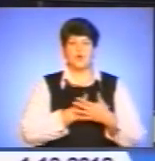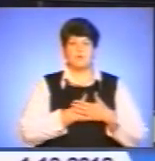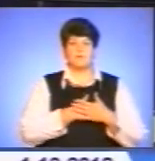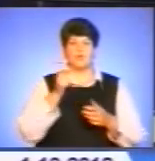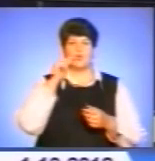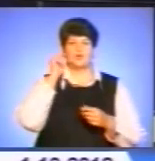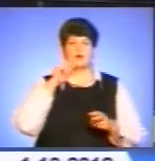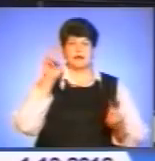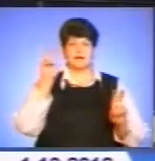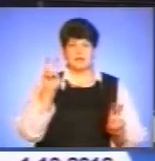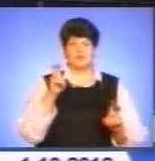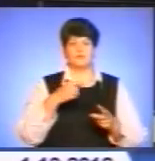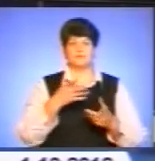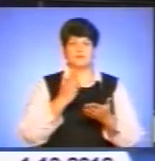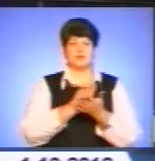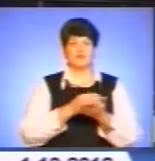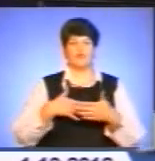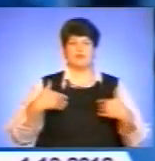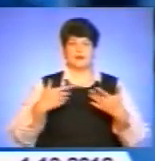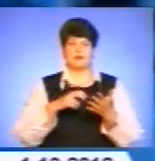зазначається у вітальній листівці.